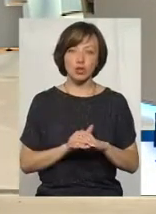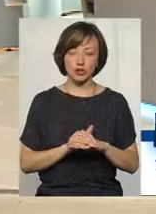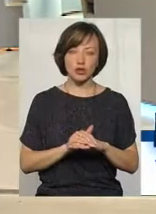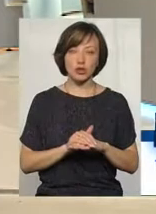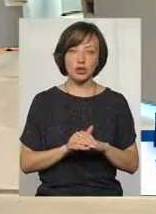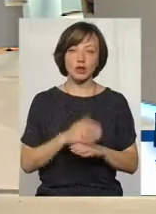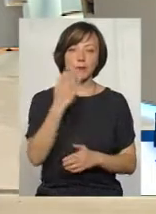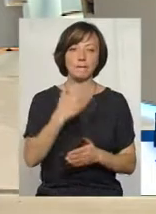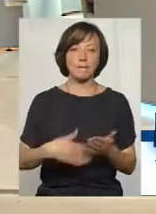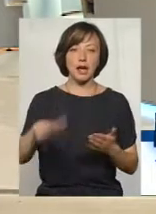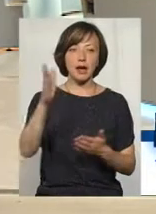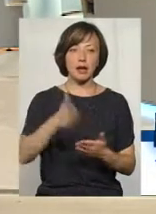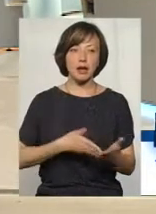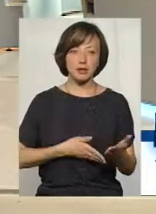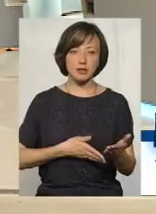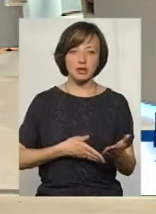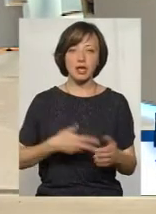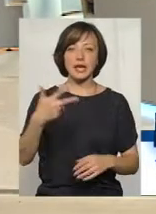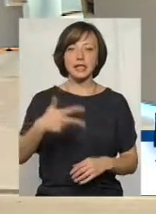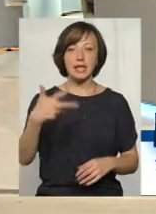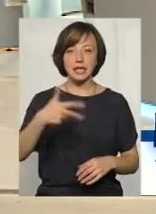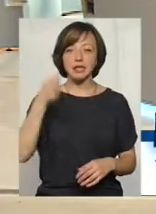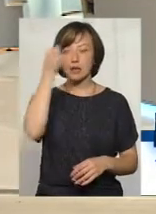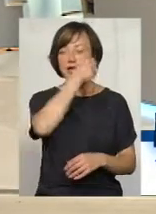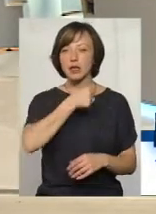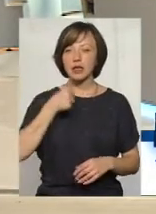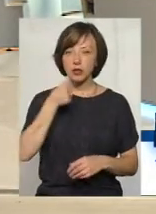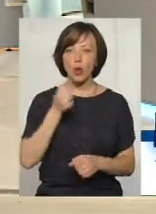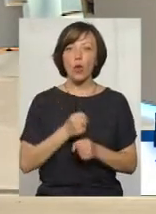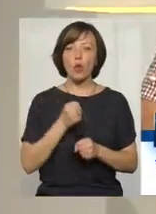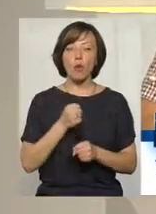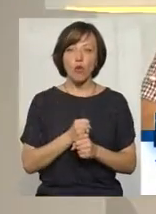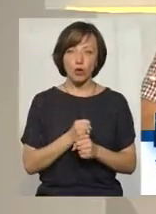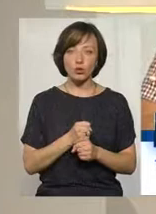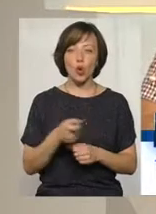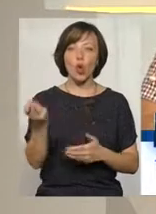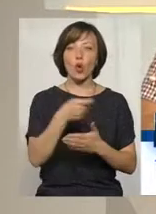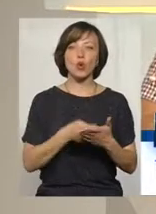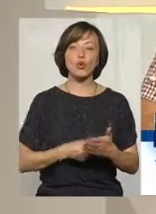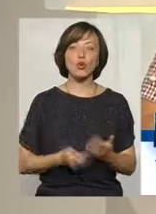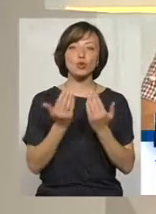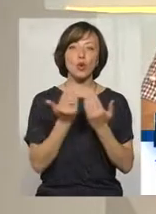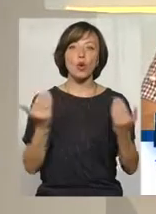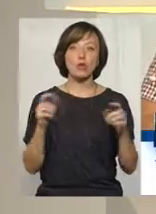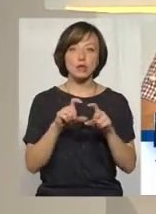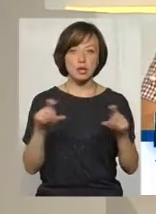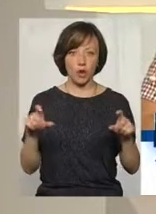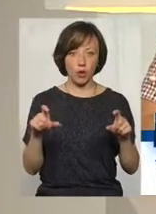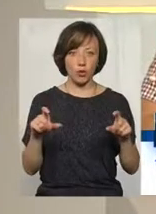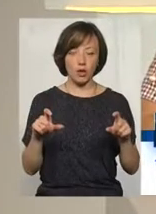перекреслило 30-ти річню роботу художнього музею,